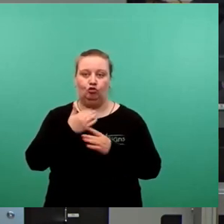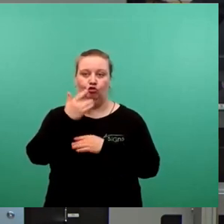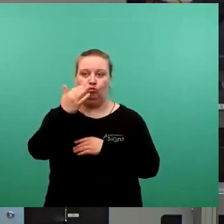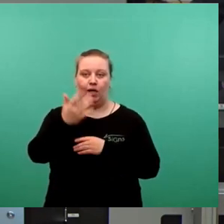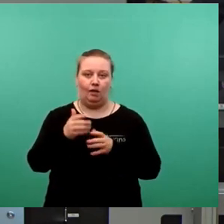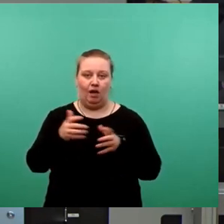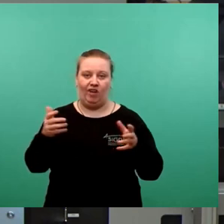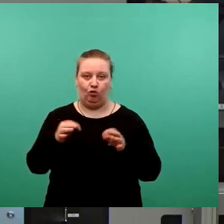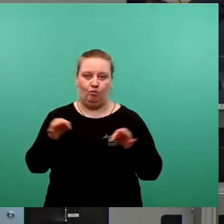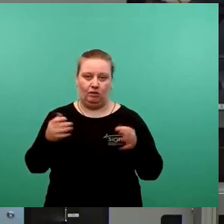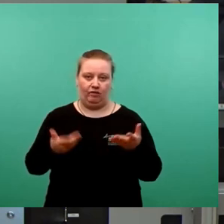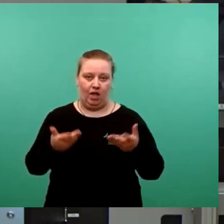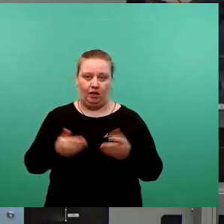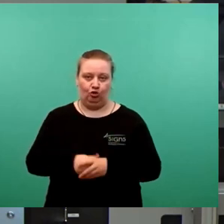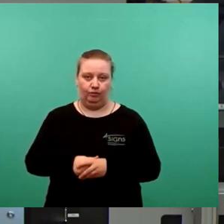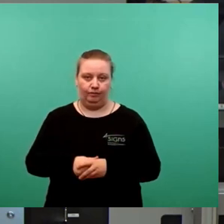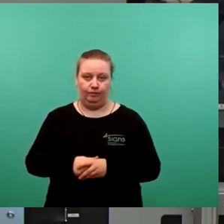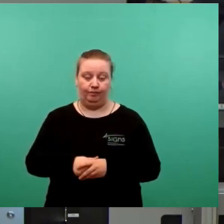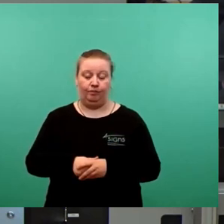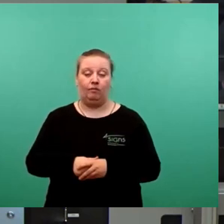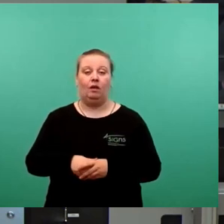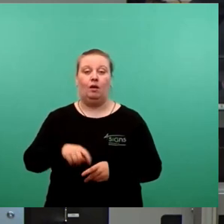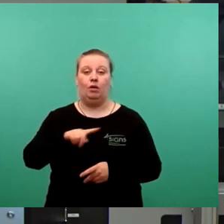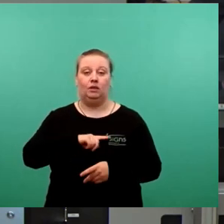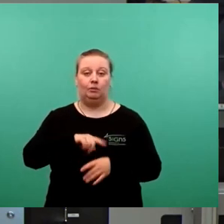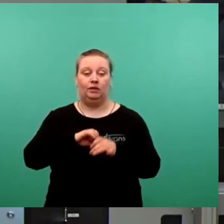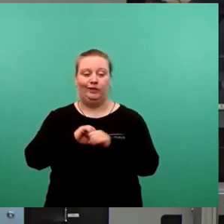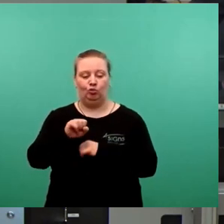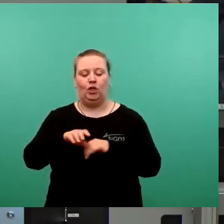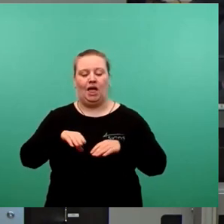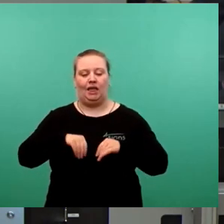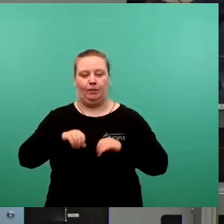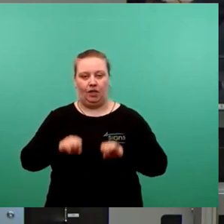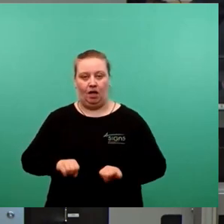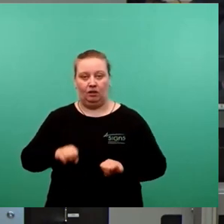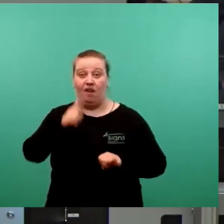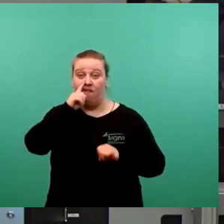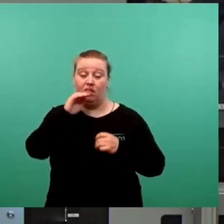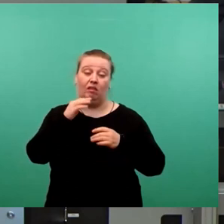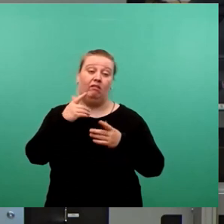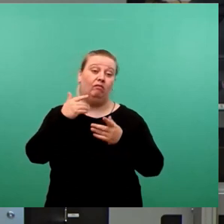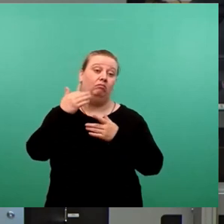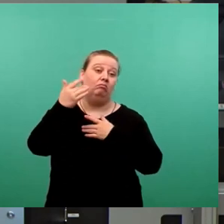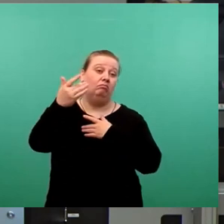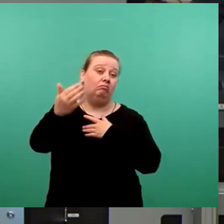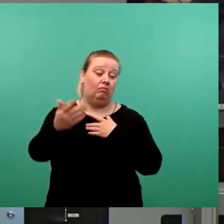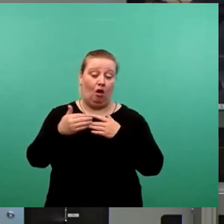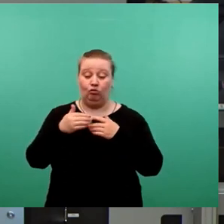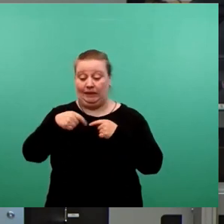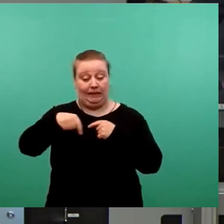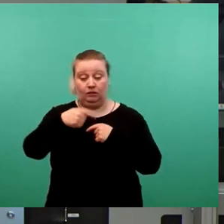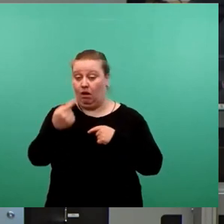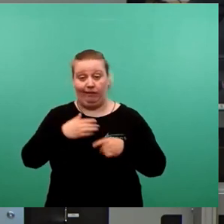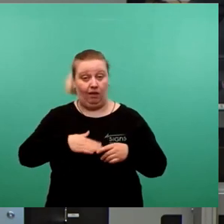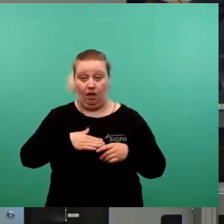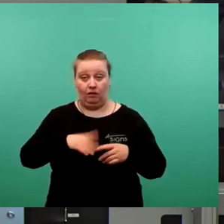ausgeschlossen. Aber ich kann mit dem Widerspruch umgehen. Wenn sich früher oder später, von mir aus gerne noch in diesem Jahr, die